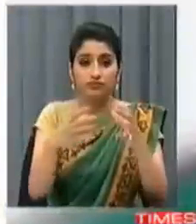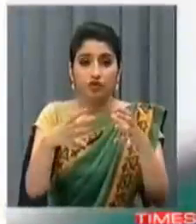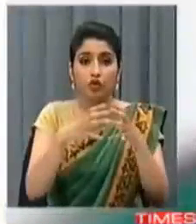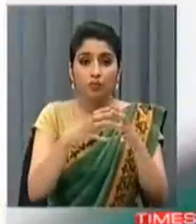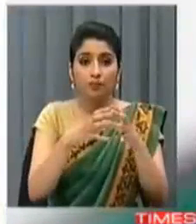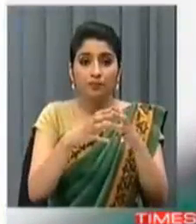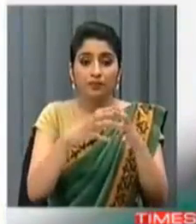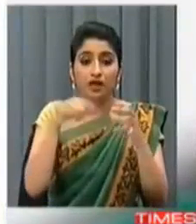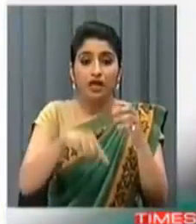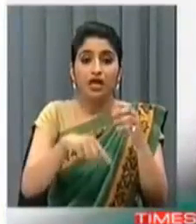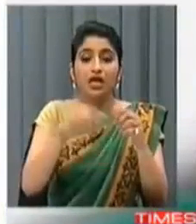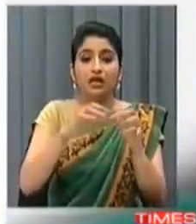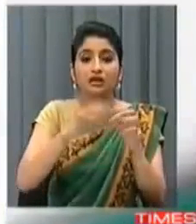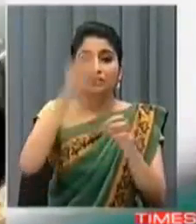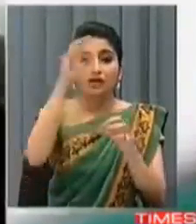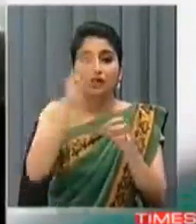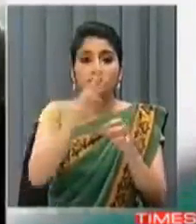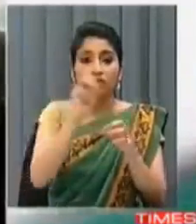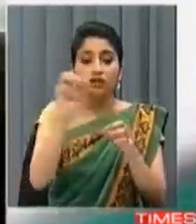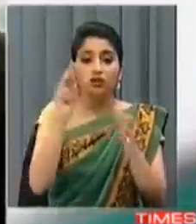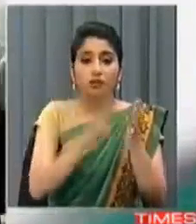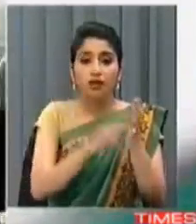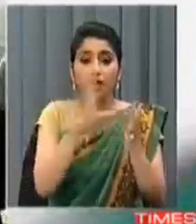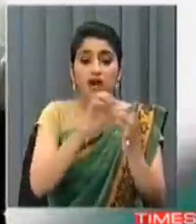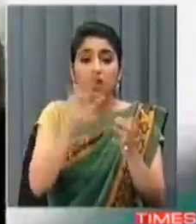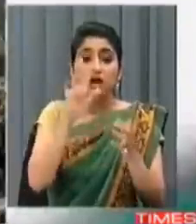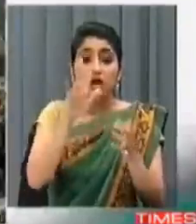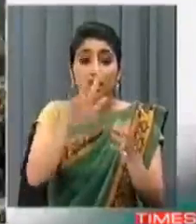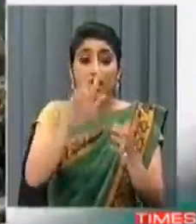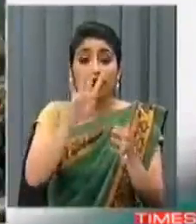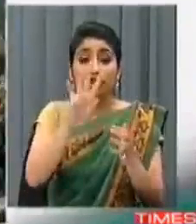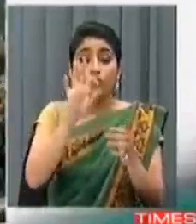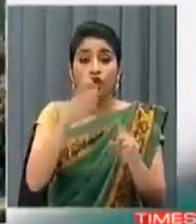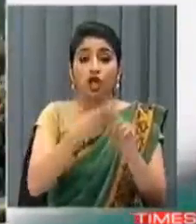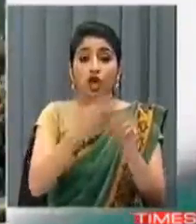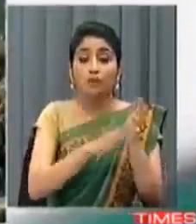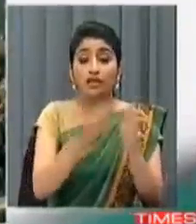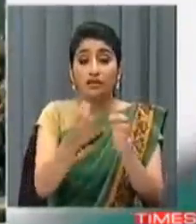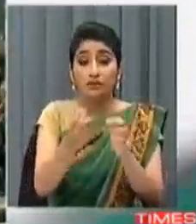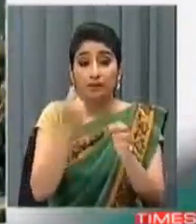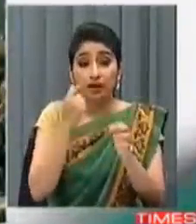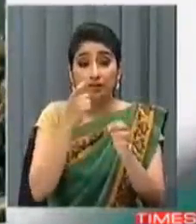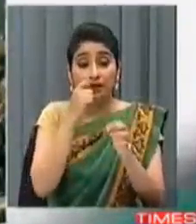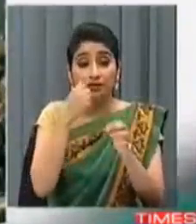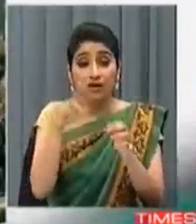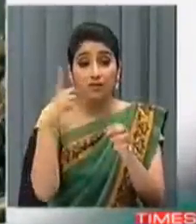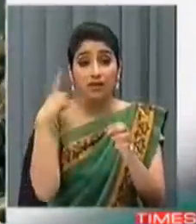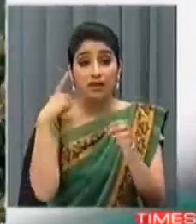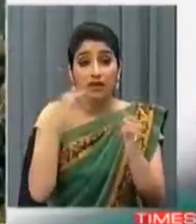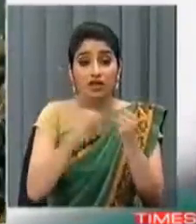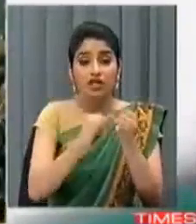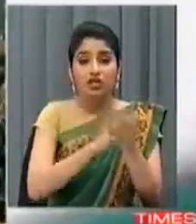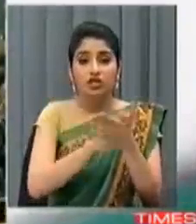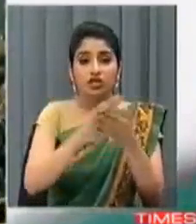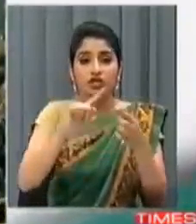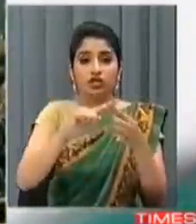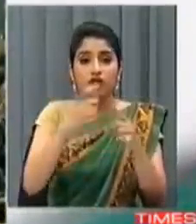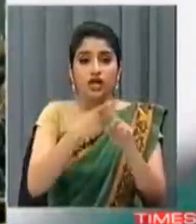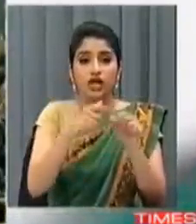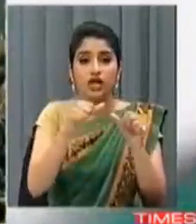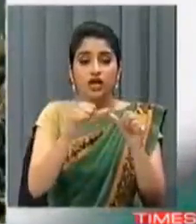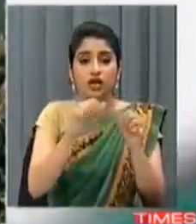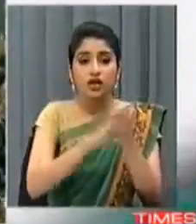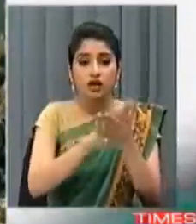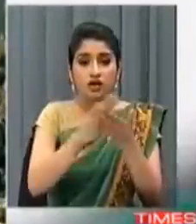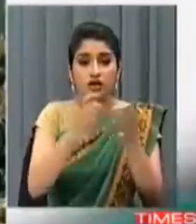जमीन से 300 मीटर की उचाई और 840 किलो मीटर की रफ़तार नित्रत विंग कमांडर शेककर यादव कर रहे हैं विंग कमांडर अजीत